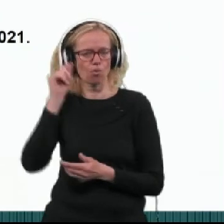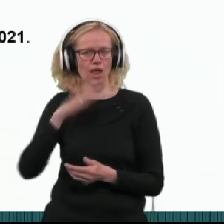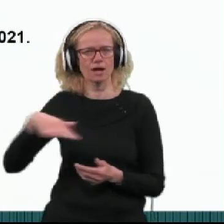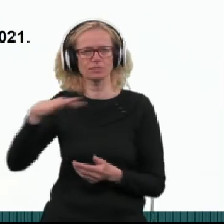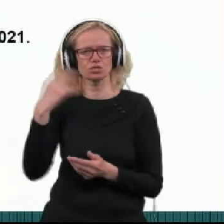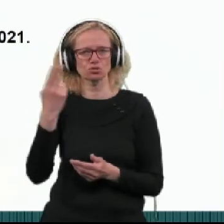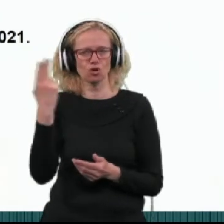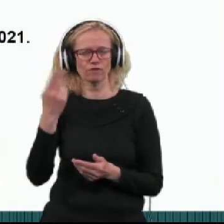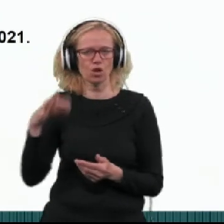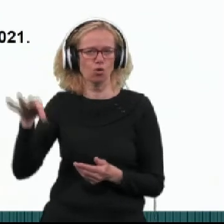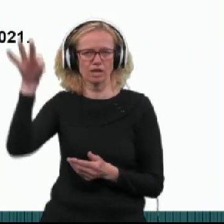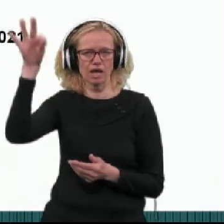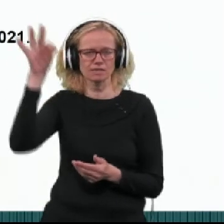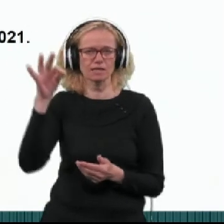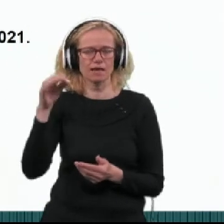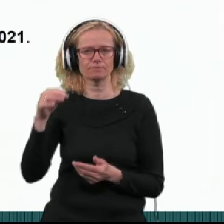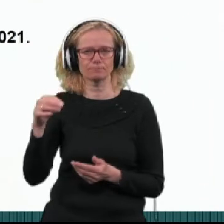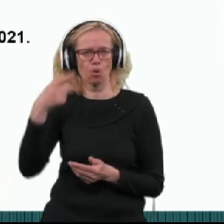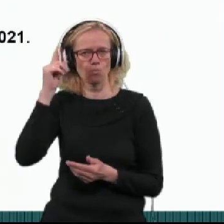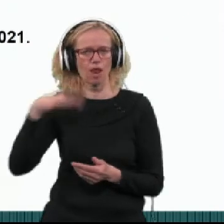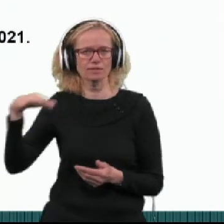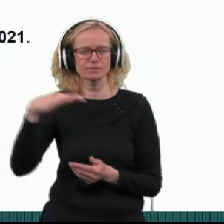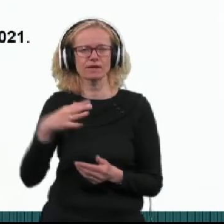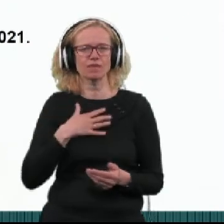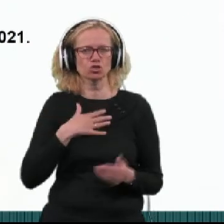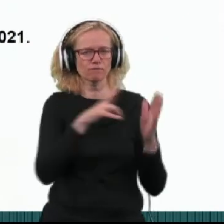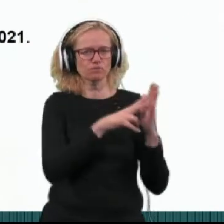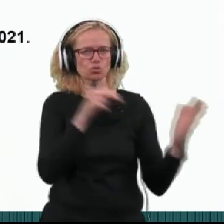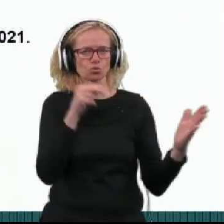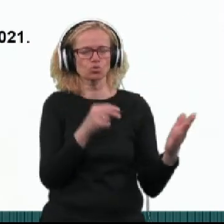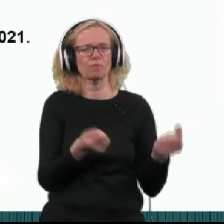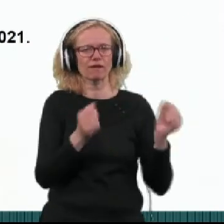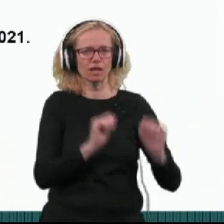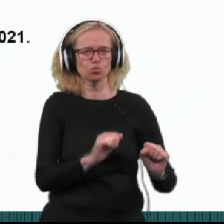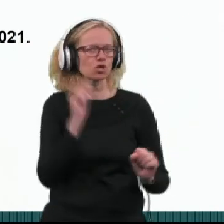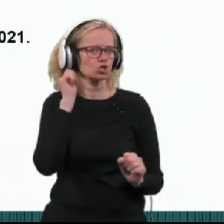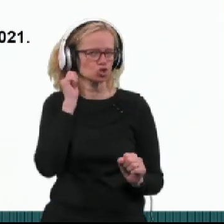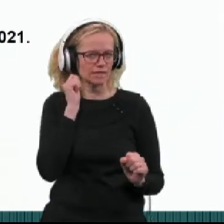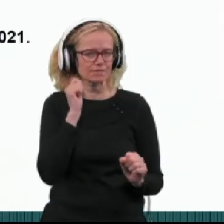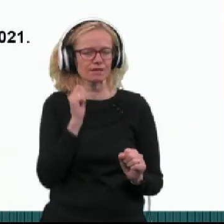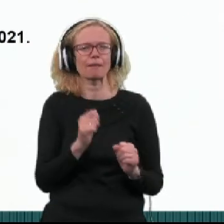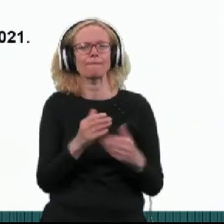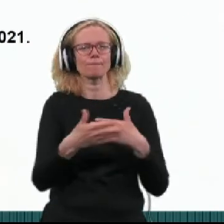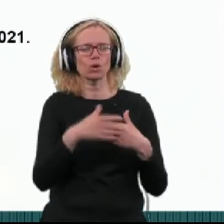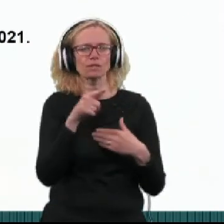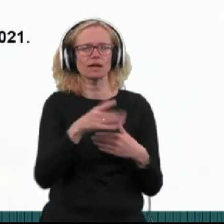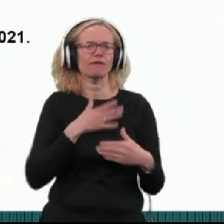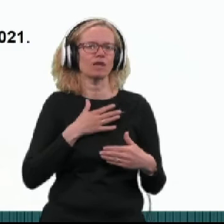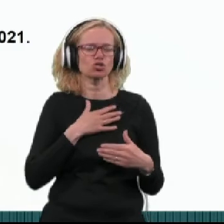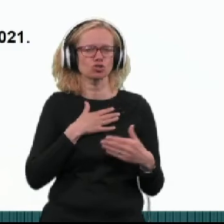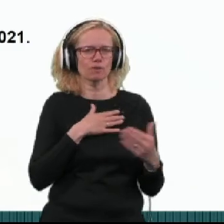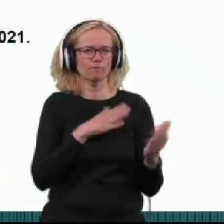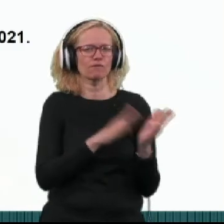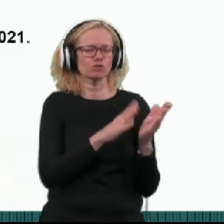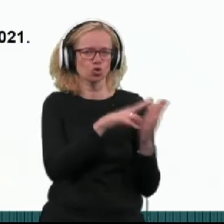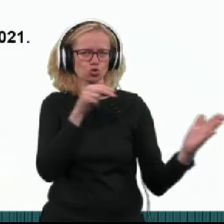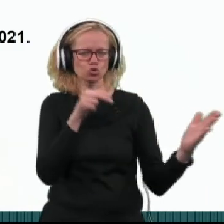Slovenije, odrasle populacije, kajti v našem vzorcu prevladujejo predvsem ženske. Poleg tega pa je v našem vzorcu